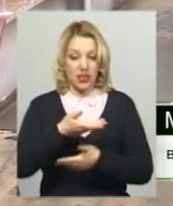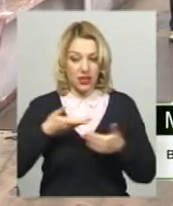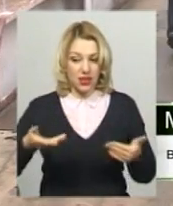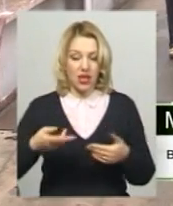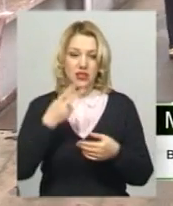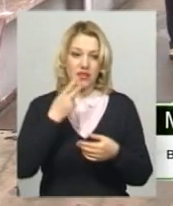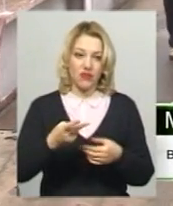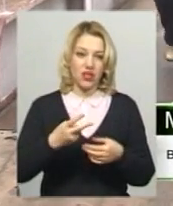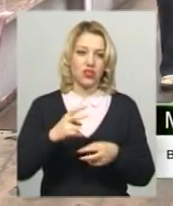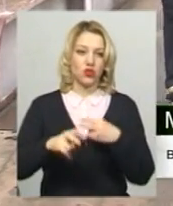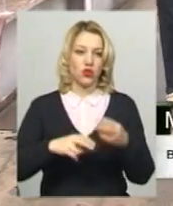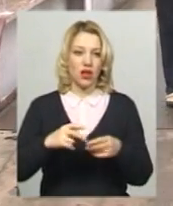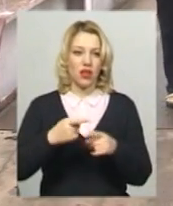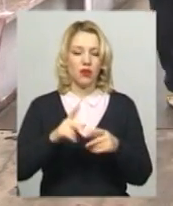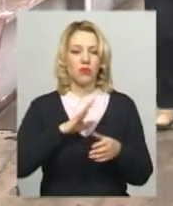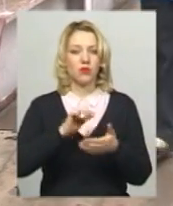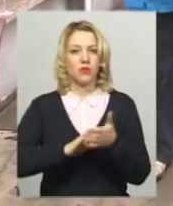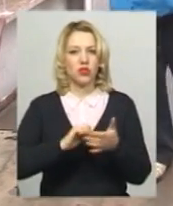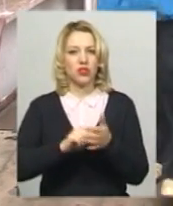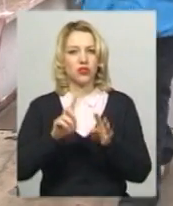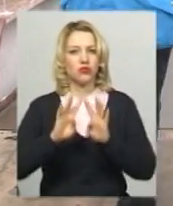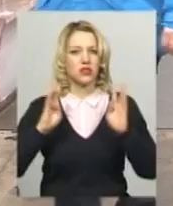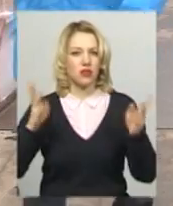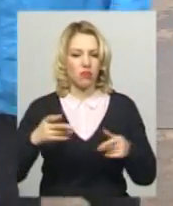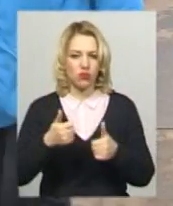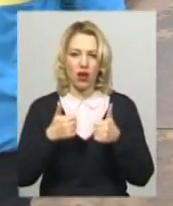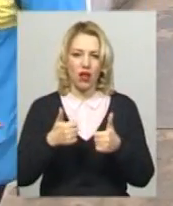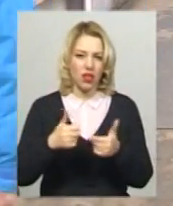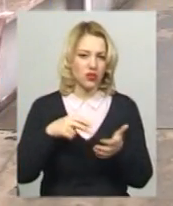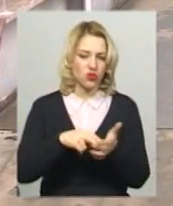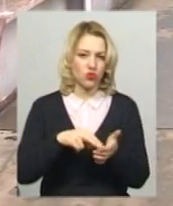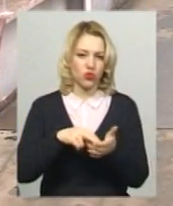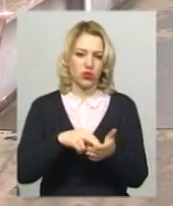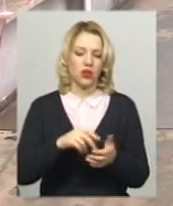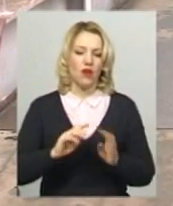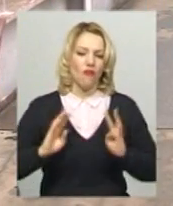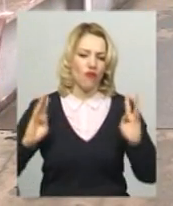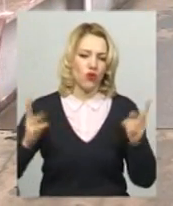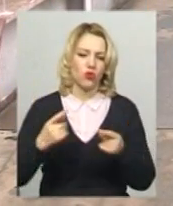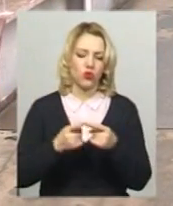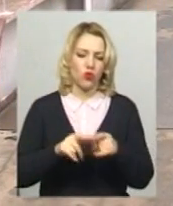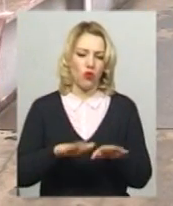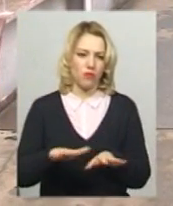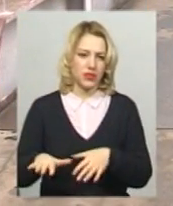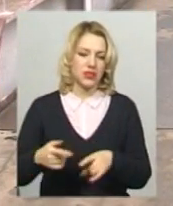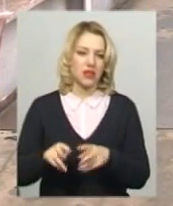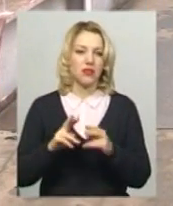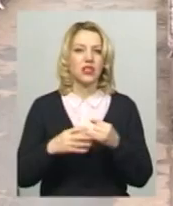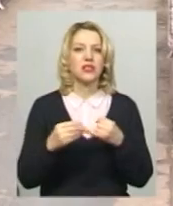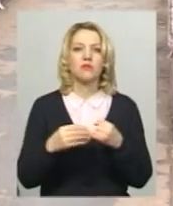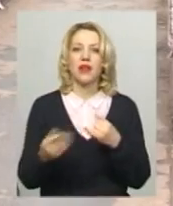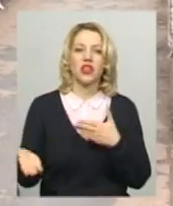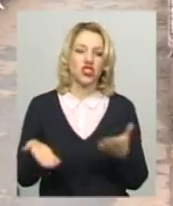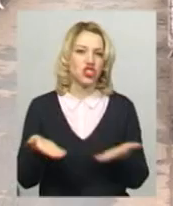що забор дуже класний вокруг стоїть, вокруг того місця. Оп'яжеш таки, земля чиясь.